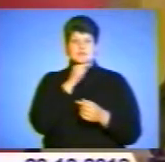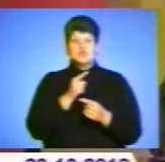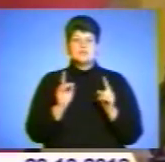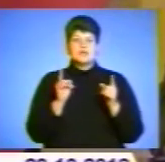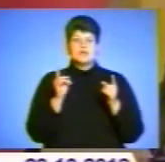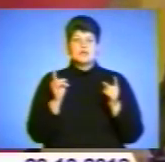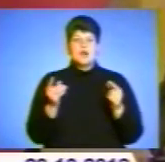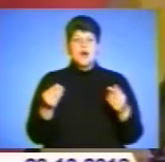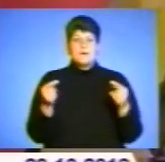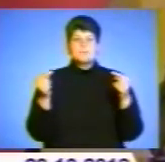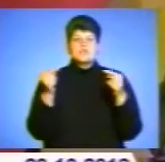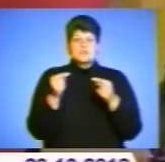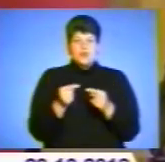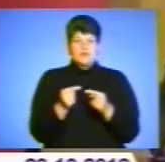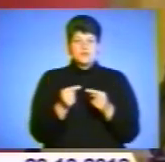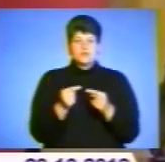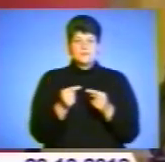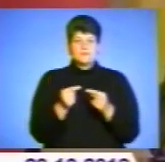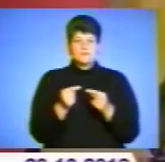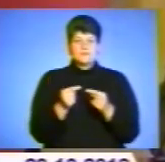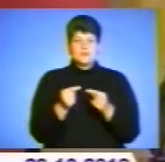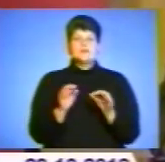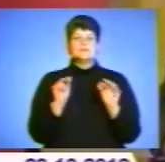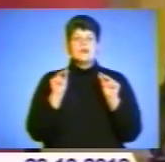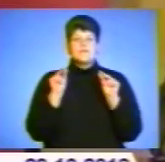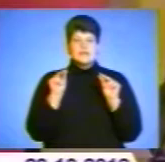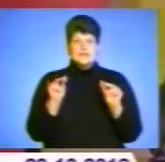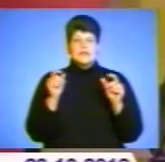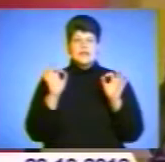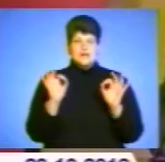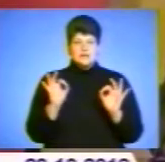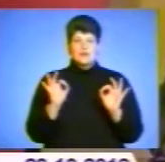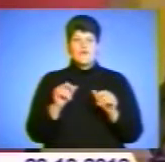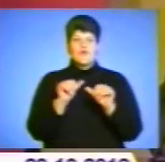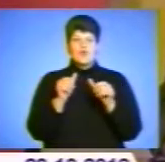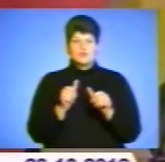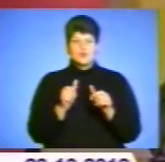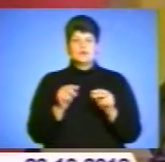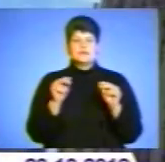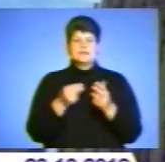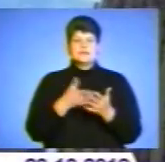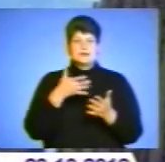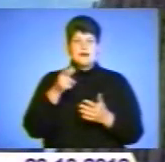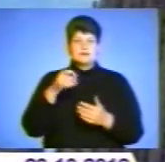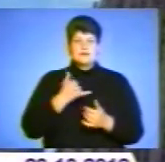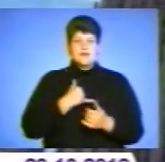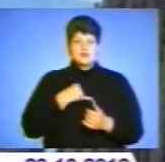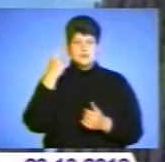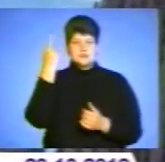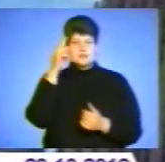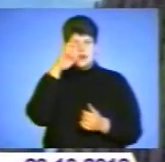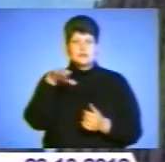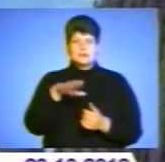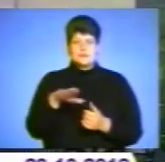справедливу формулу встановлення ціни на газ для нашої країни. На думку українського